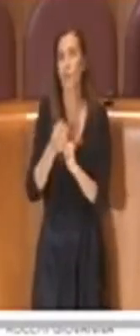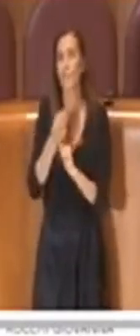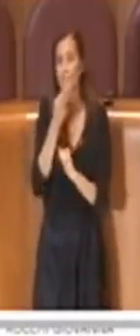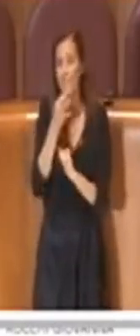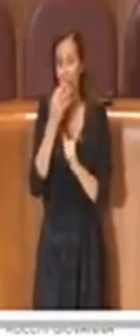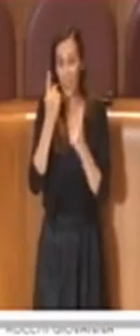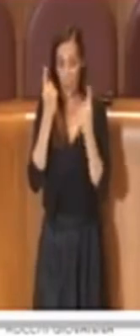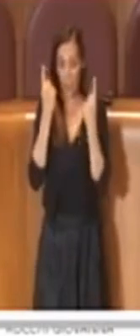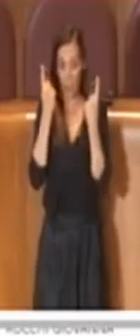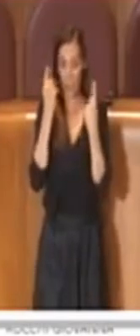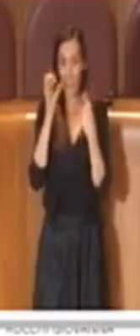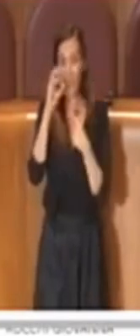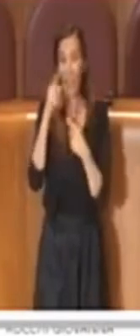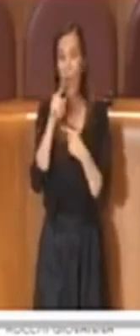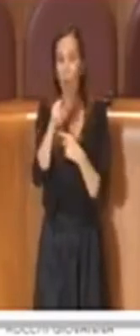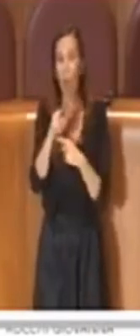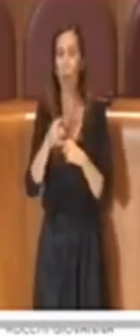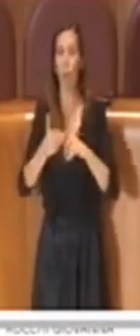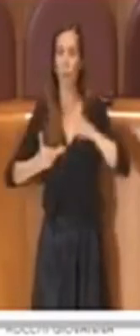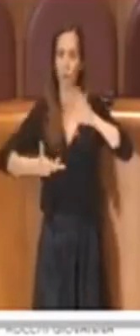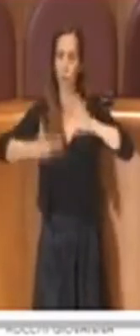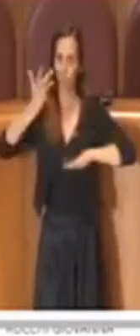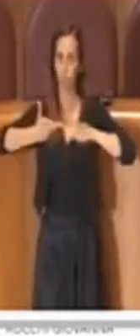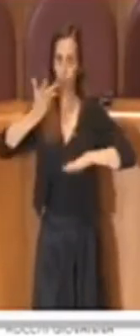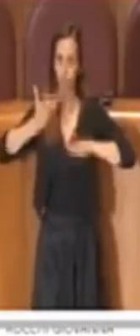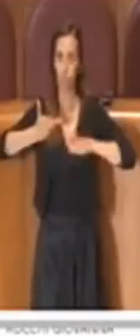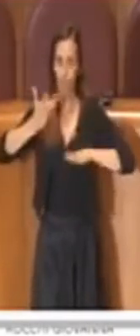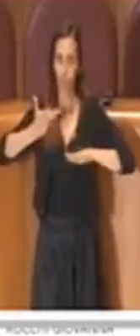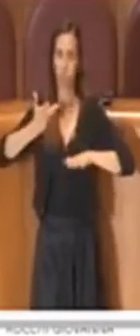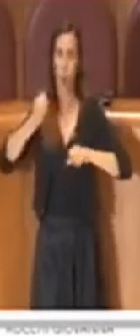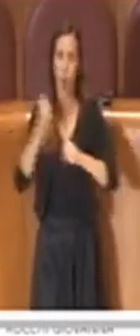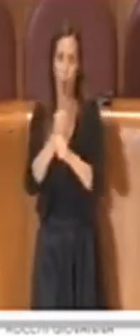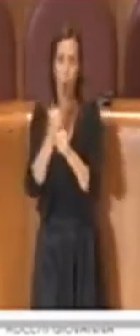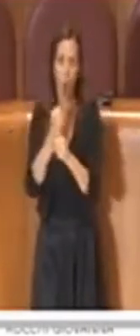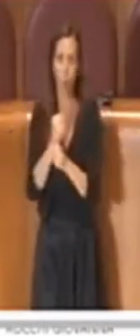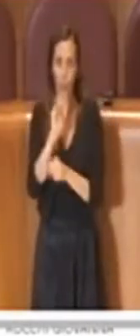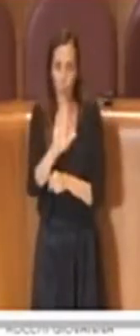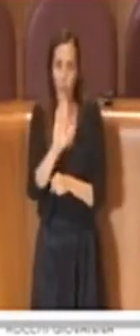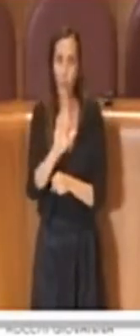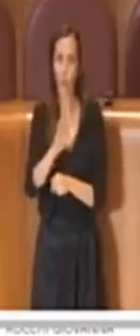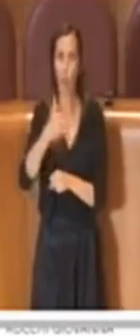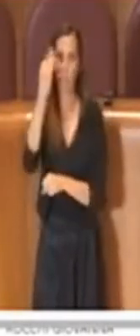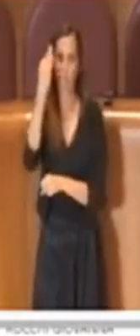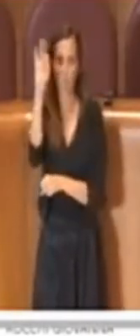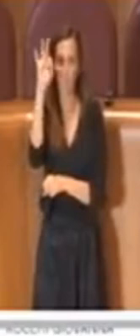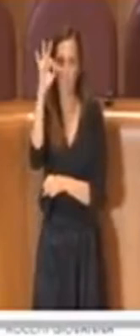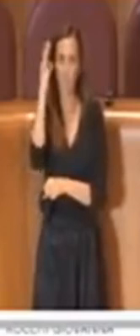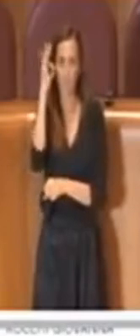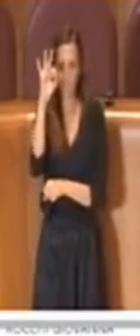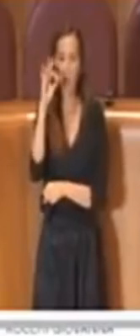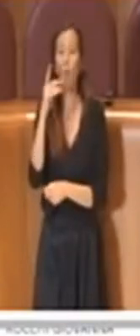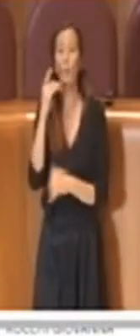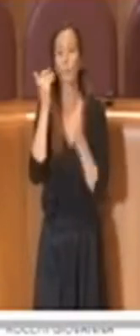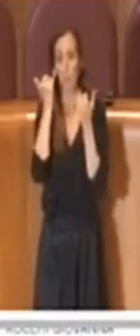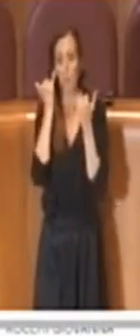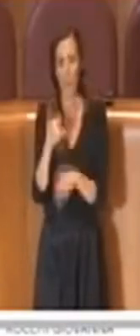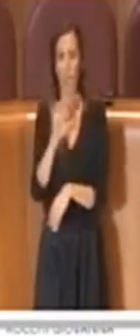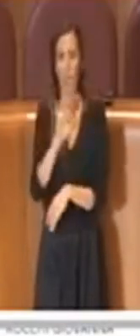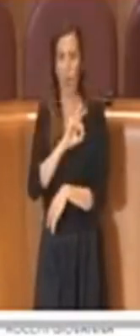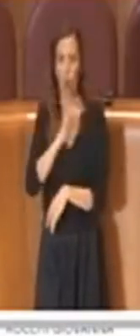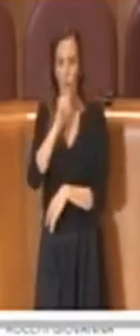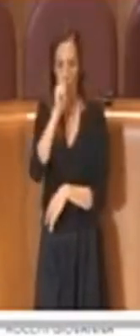riconoscimento ad un'opera eccellente a un soggetto, un comune appunto riconosce